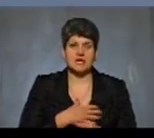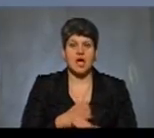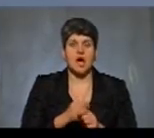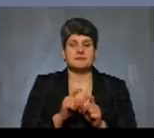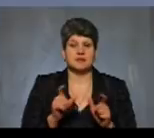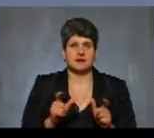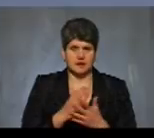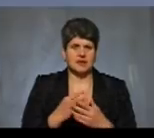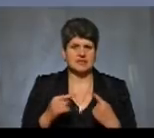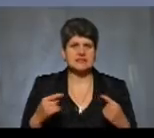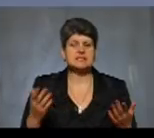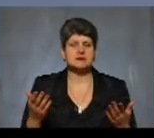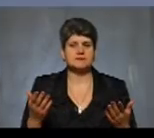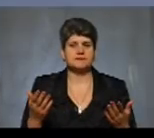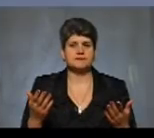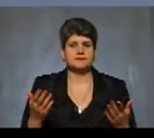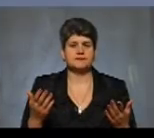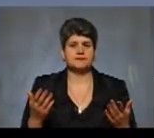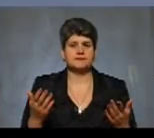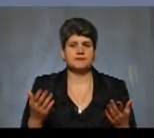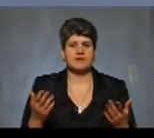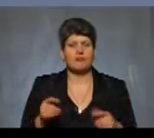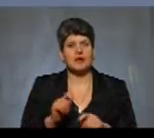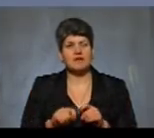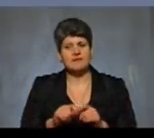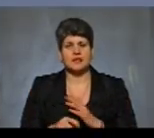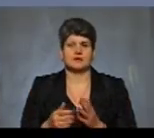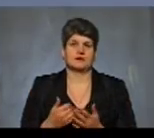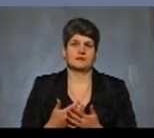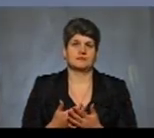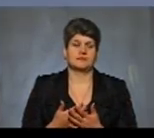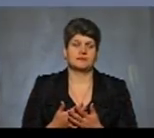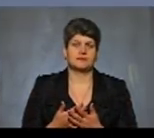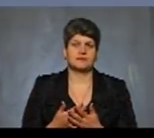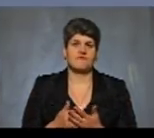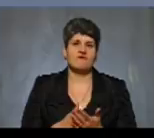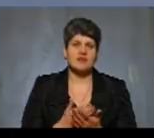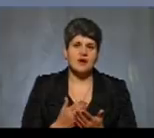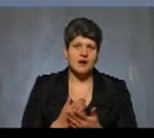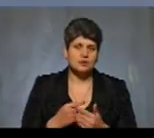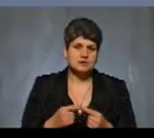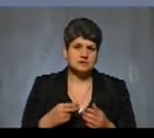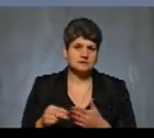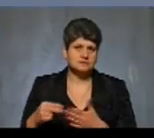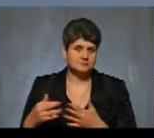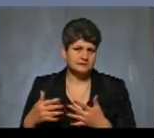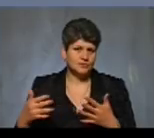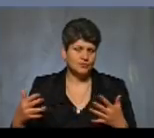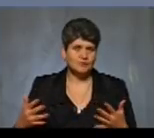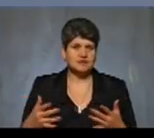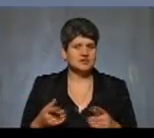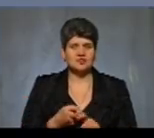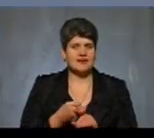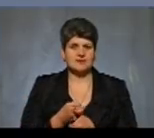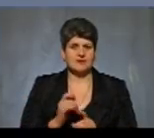перевірках, в якості продукції? Чи це не залежить від форми власності?